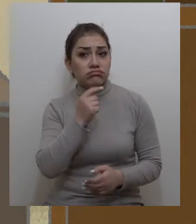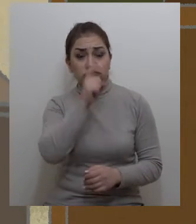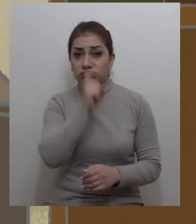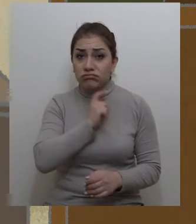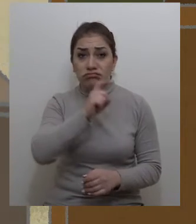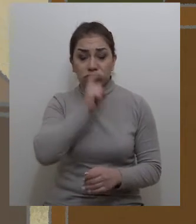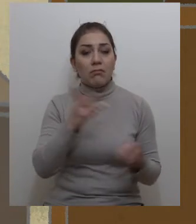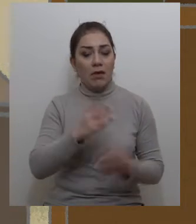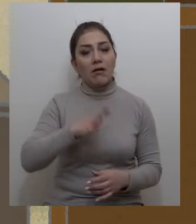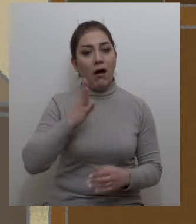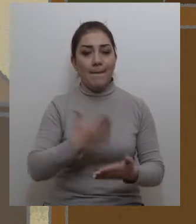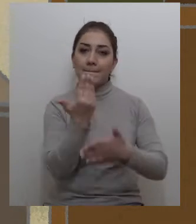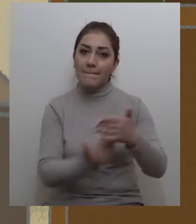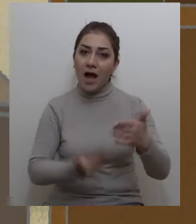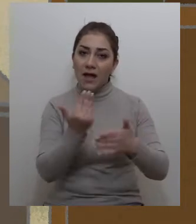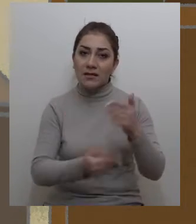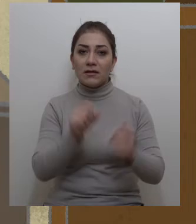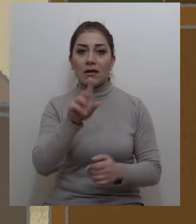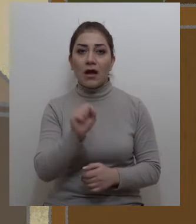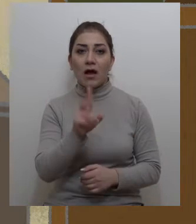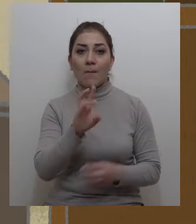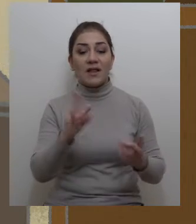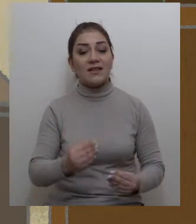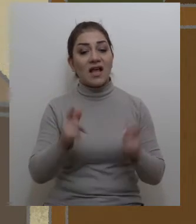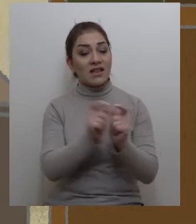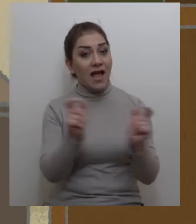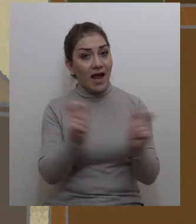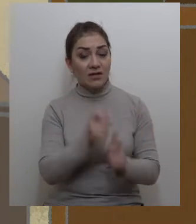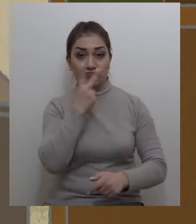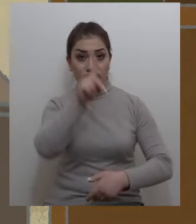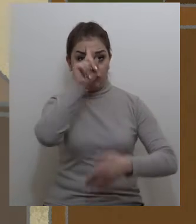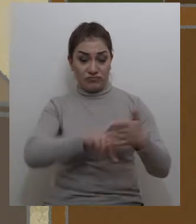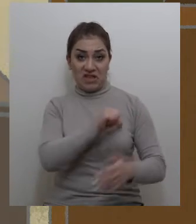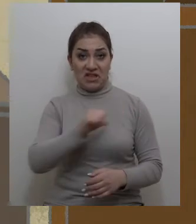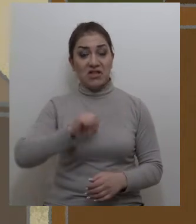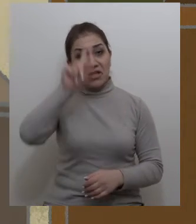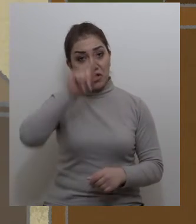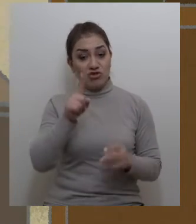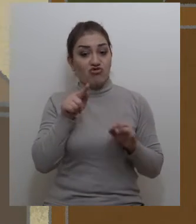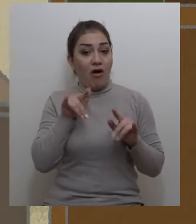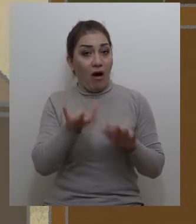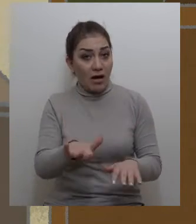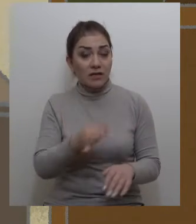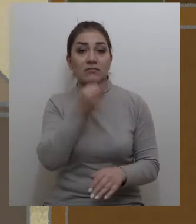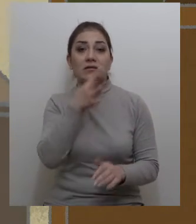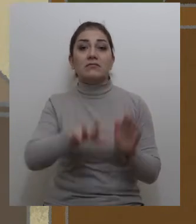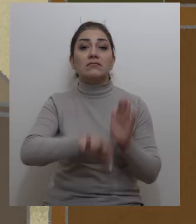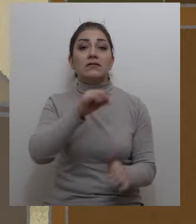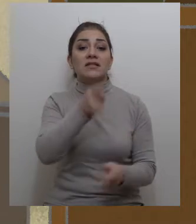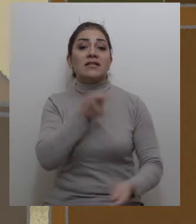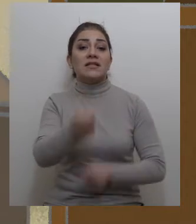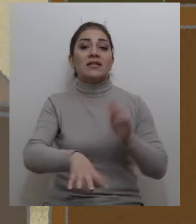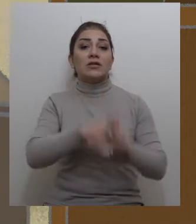հասկանալցությումները։ Նրանք պետք է հակոպին տանք հվյատ հերթիկը համոզվեն, որ նա գիտի, թե ինչ գործողություններ պետքյանի իր նախնդրած թեքնածույին